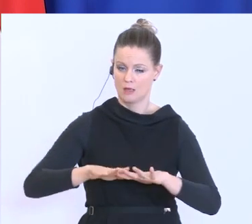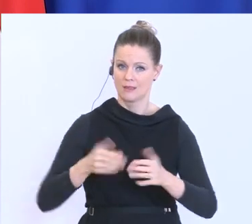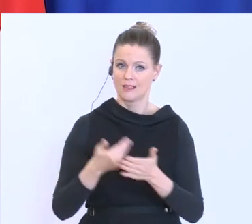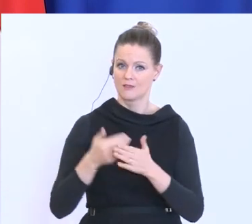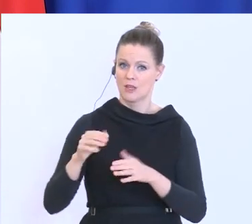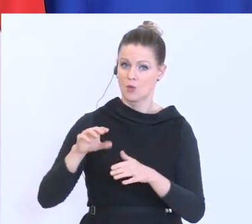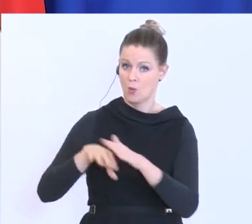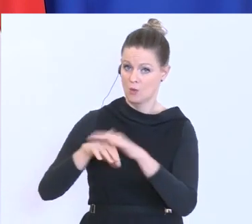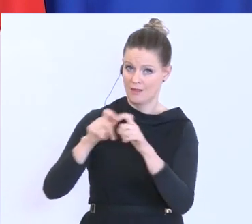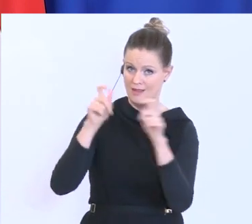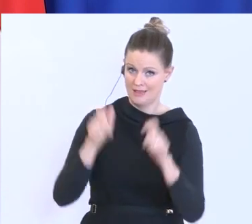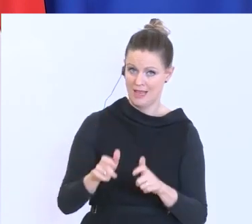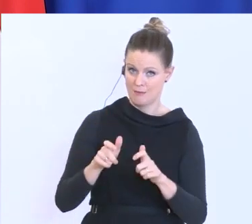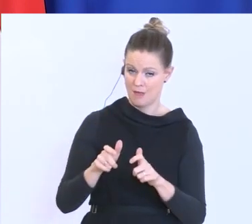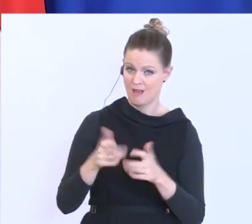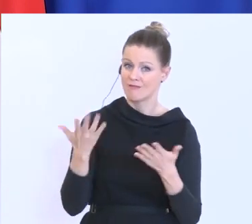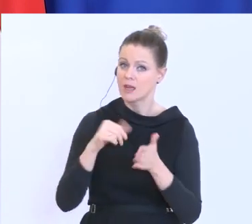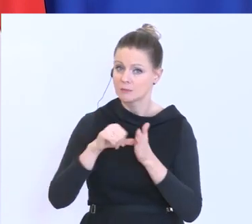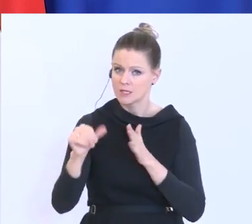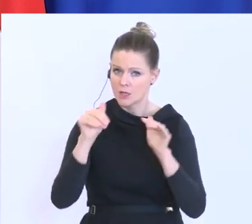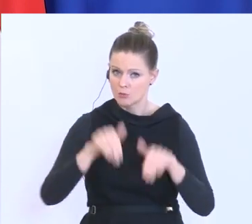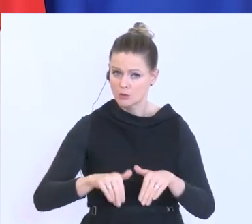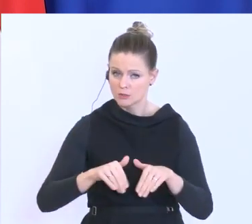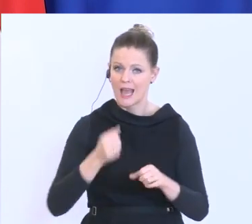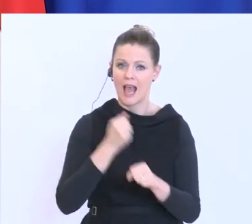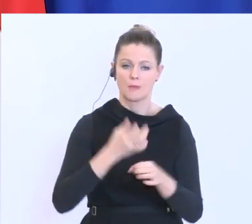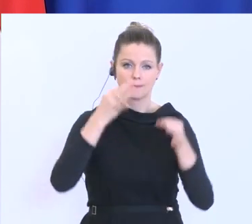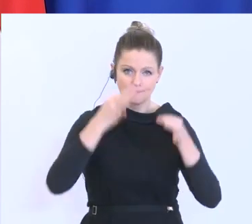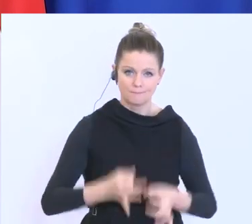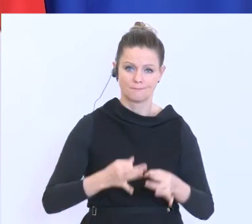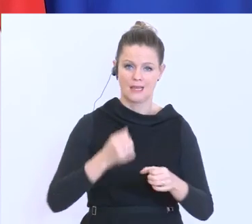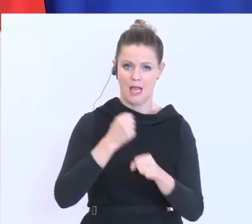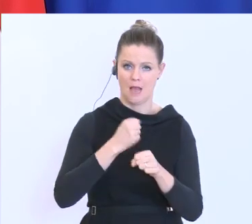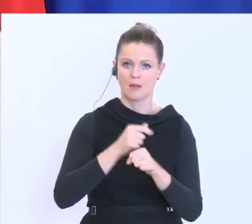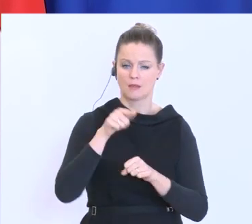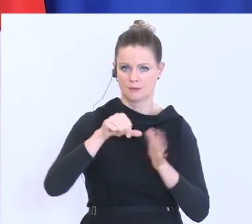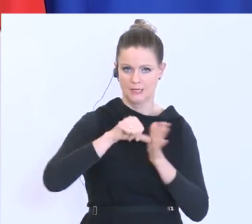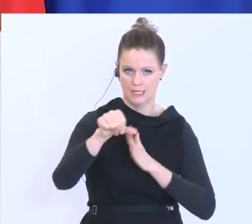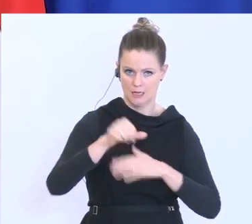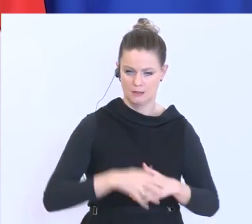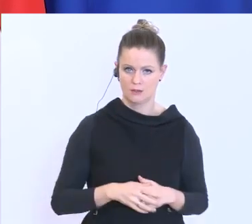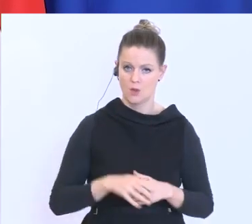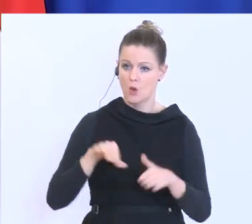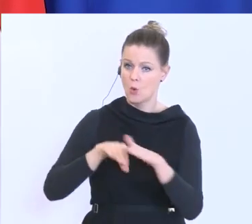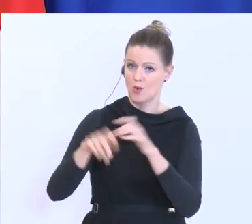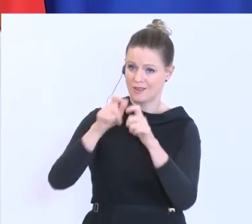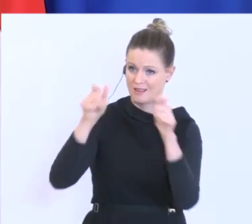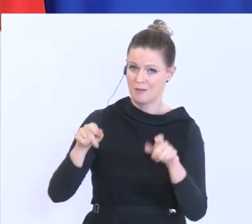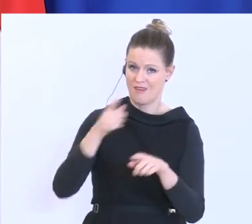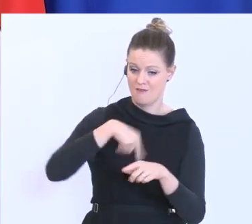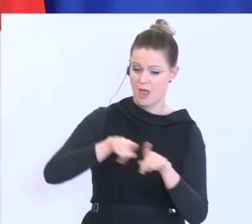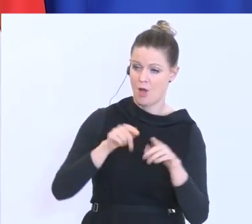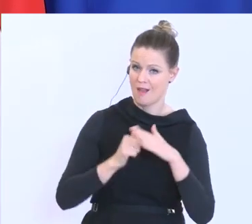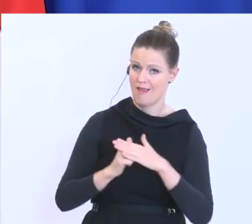Unternehmen nun die Arbeit, die auch tatsächlich geleistet wurde. Wir helfen den Unternehmen, auch ihre bewährten